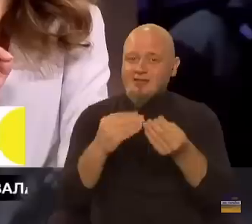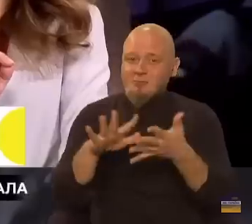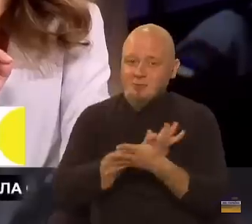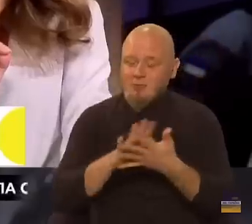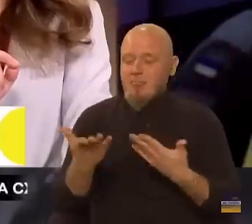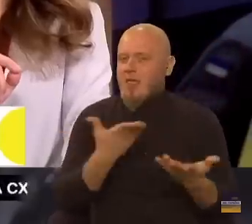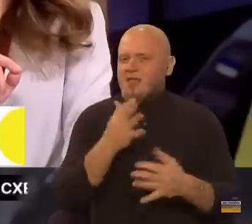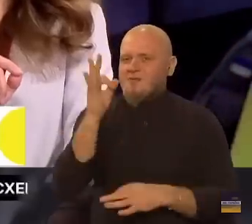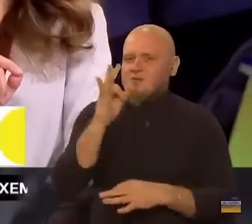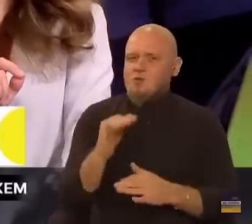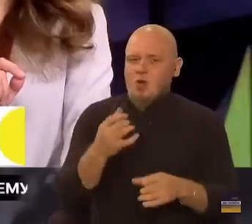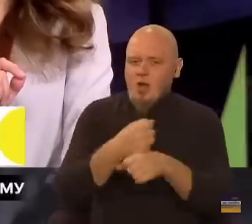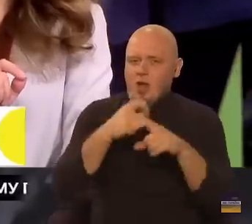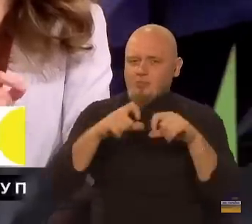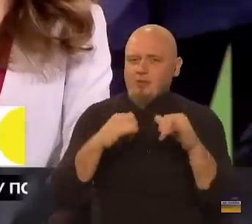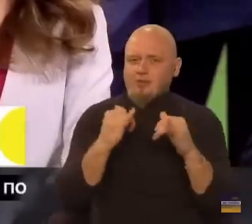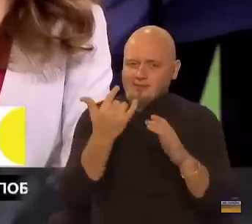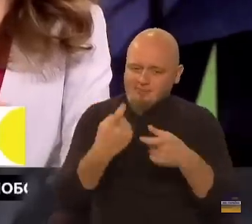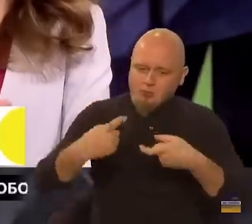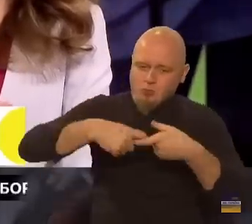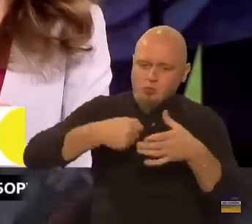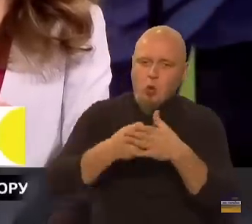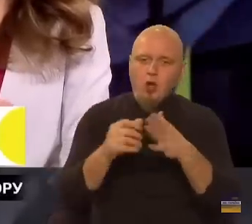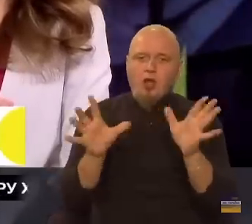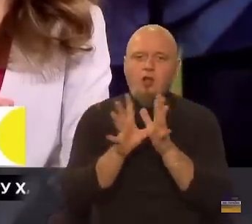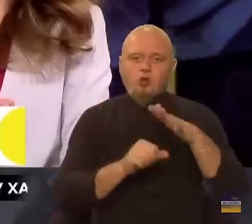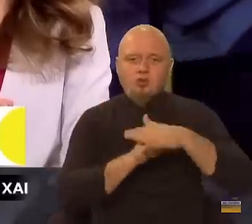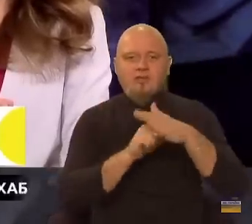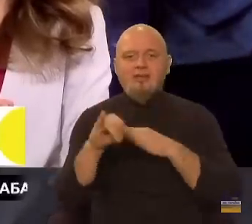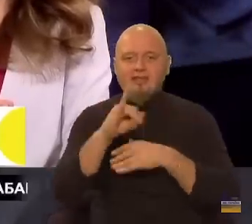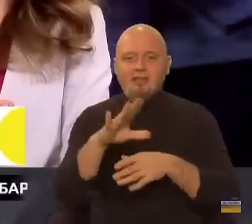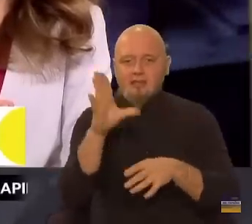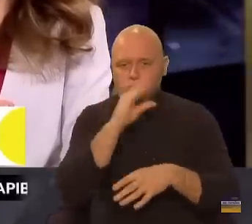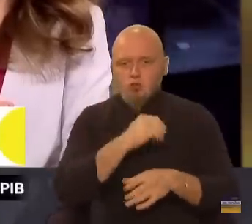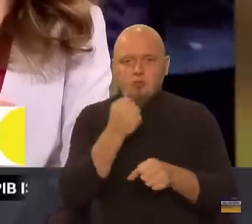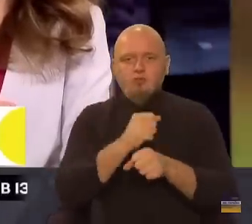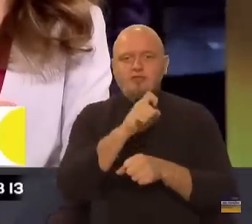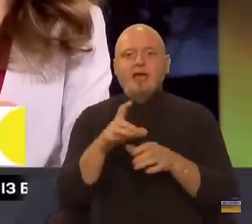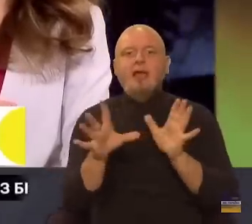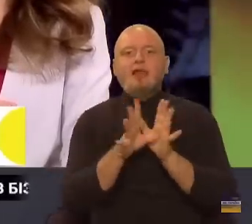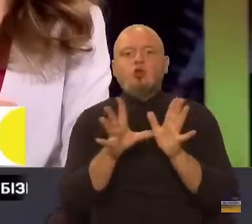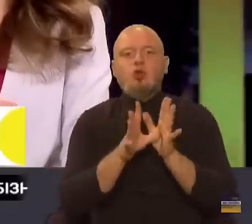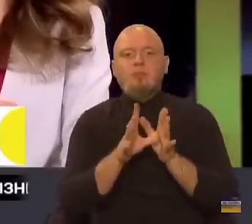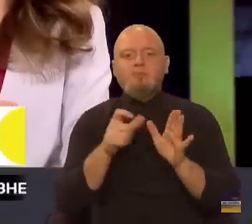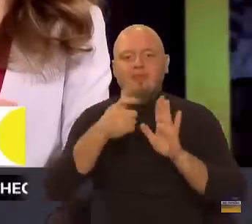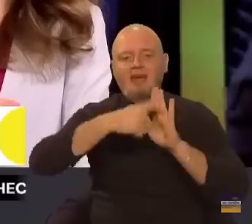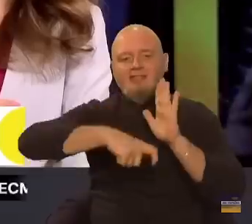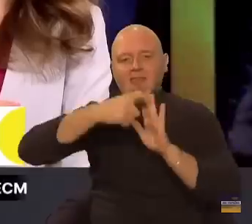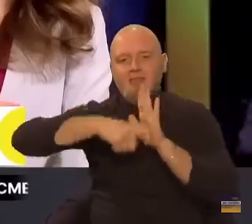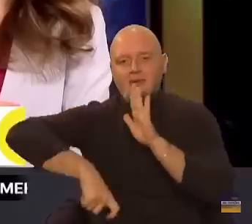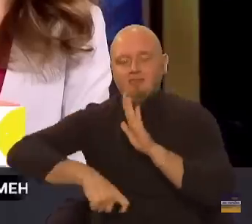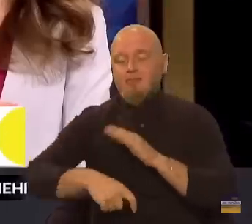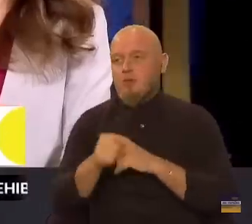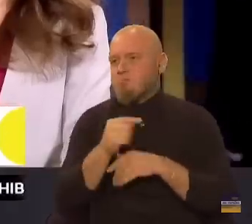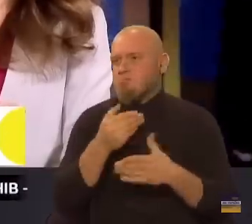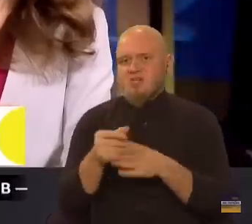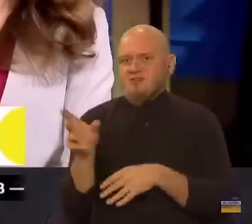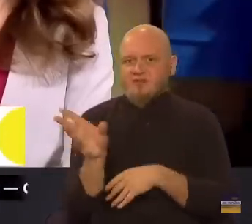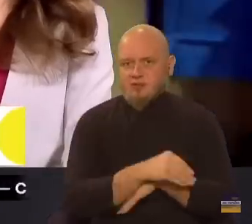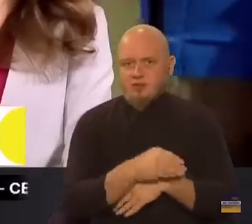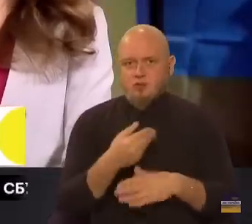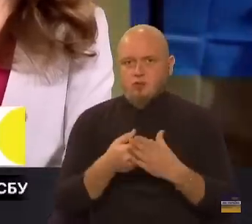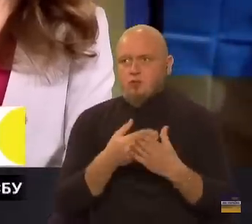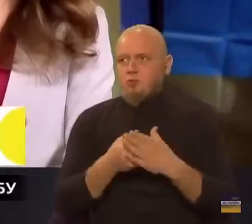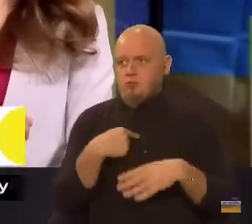відсоток аптек зараз підключені до електронних систем і зможуть працювати з електронними рецептами? Майже всі.